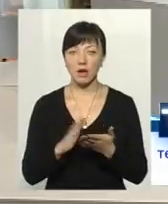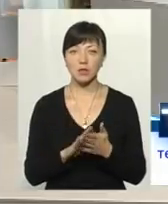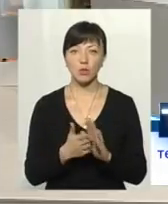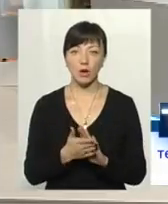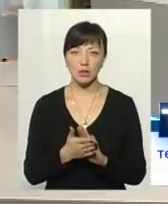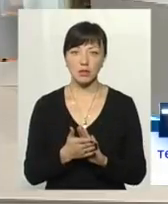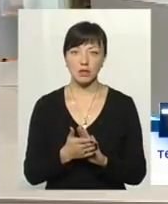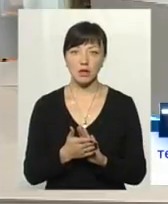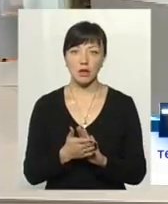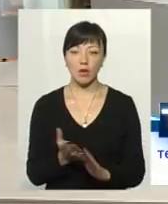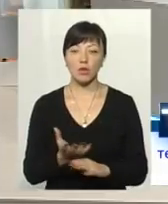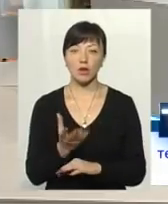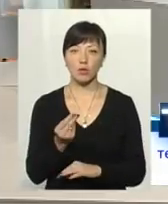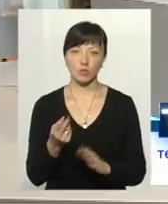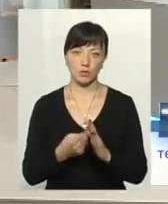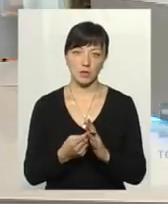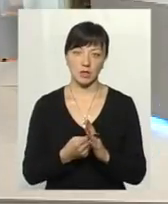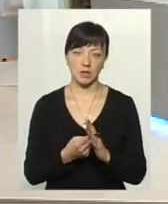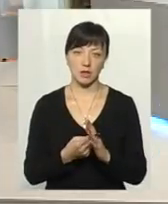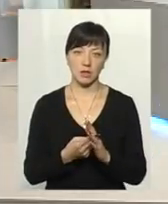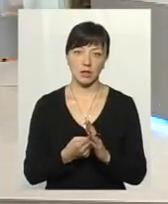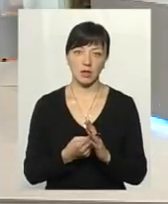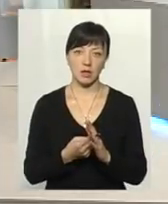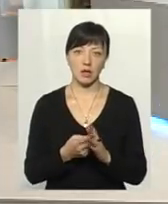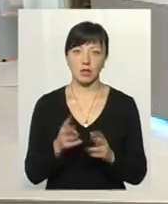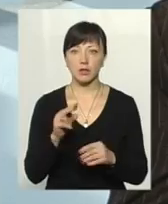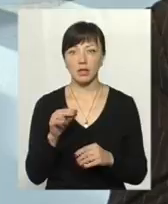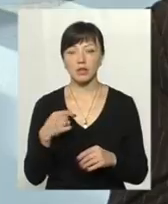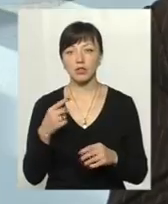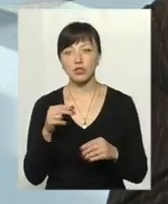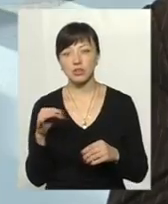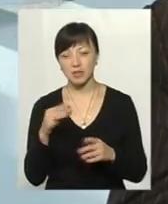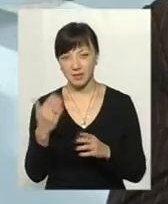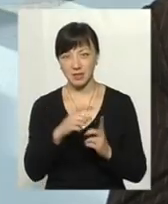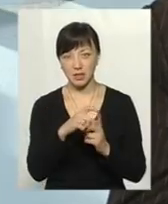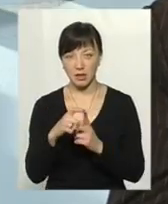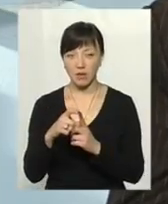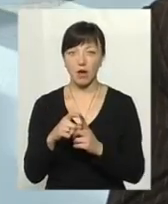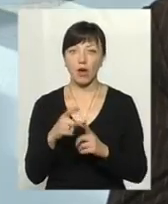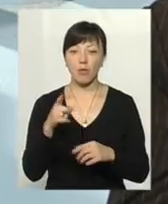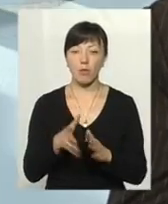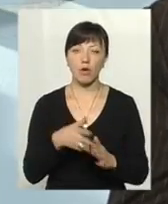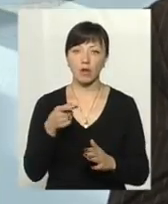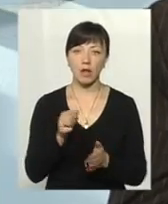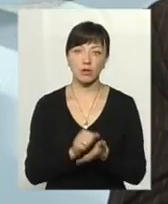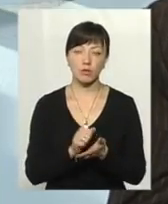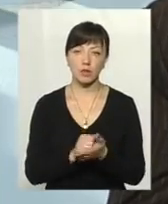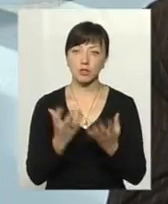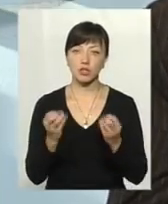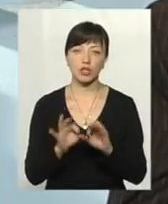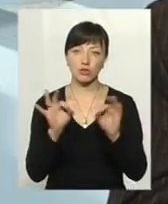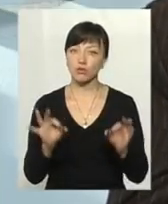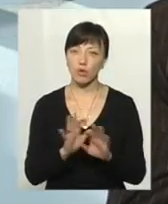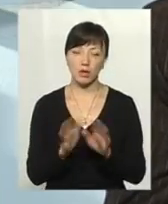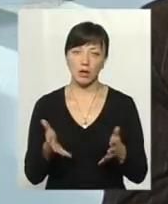ситуація стосовно розрахунку субсидій. З слів телеглядача, що вони подали документи, і ще нічого